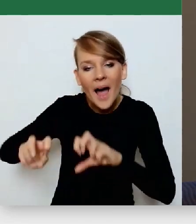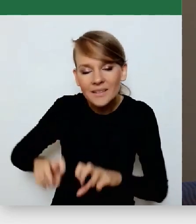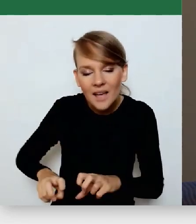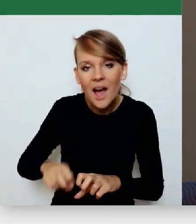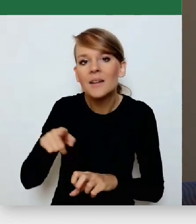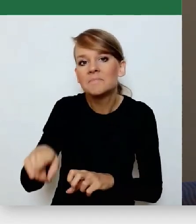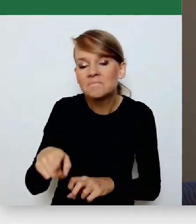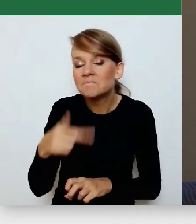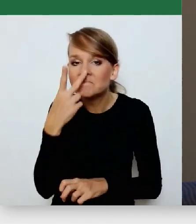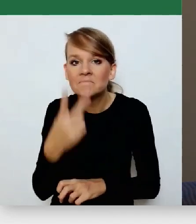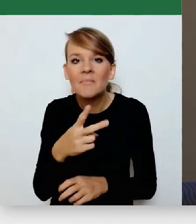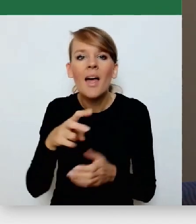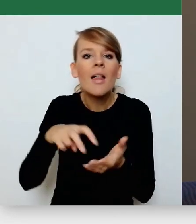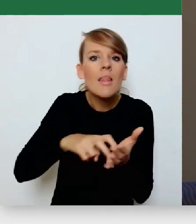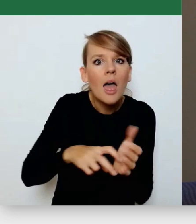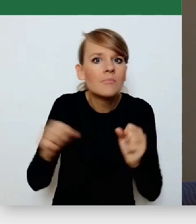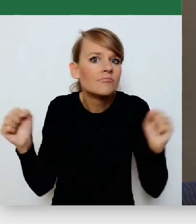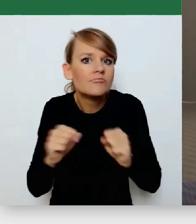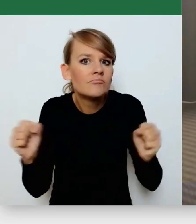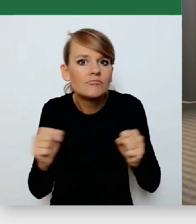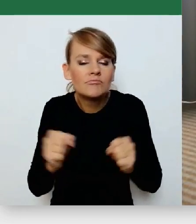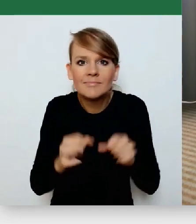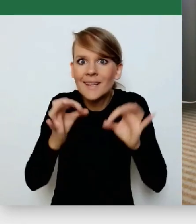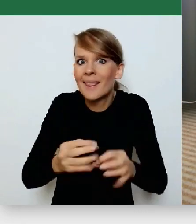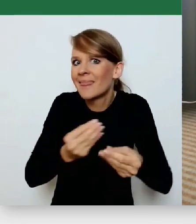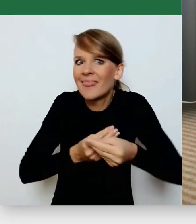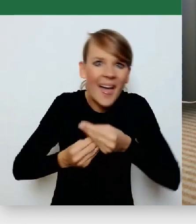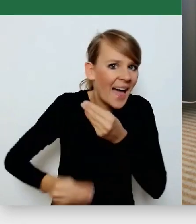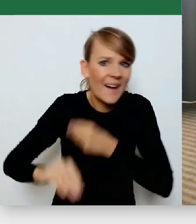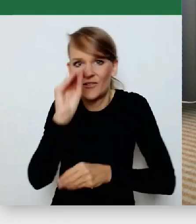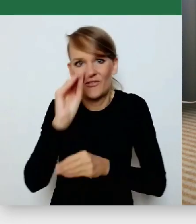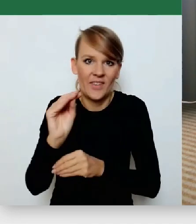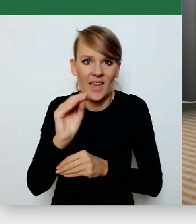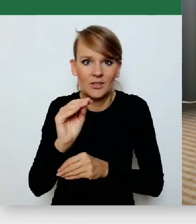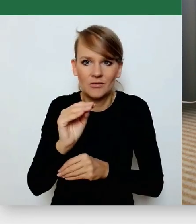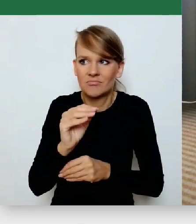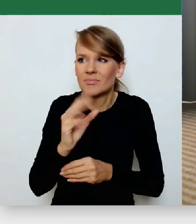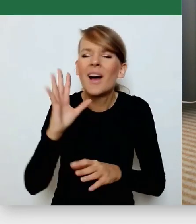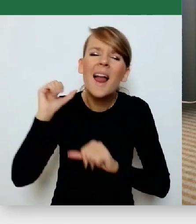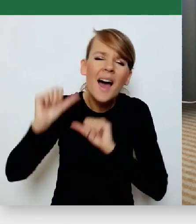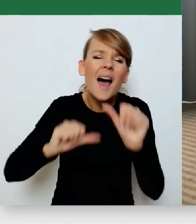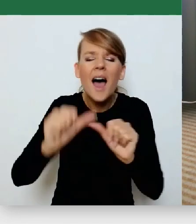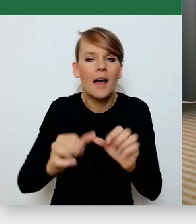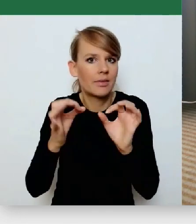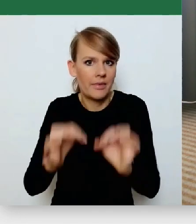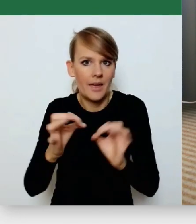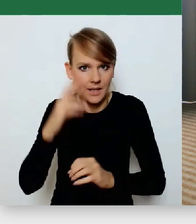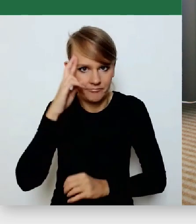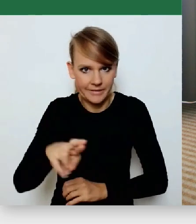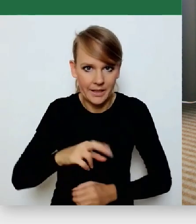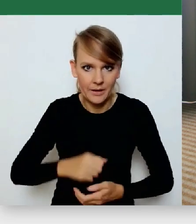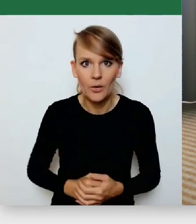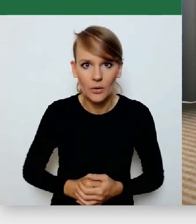jest największy od lat. I myślę, że